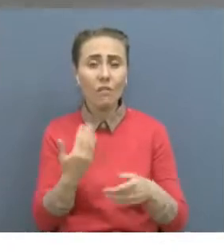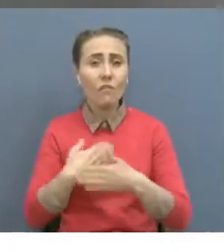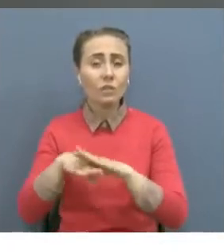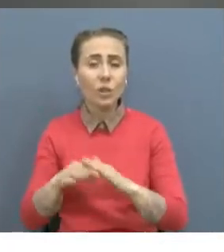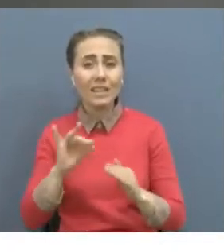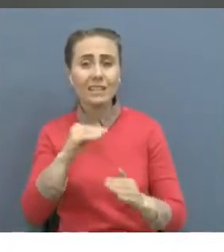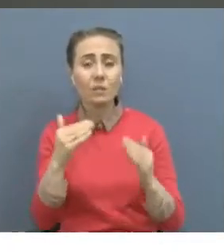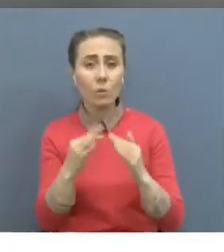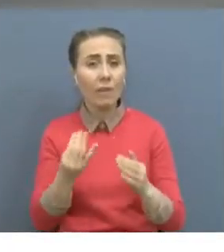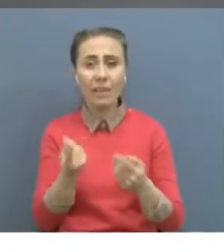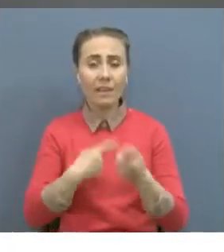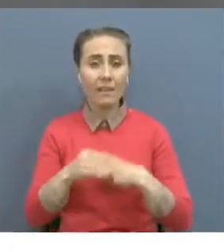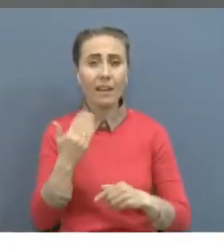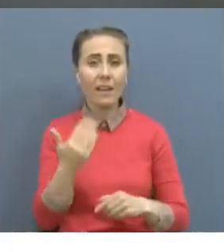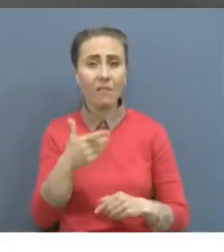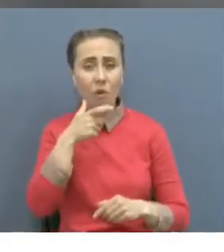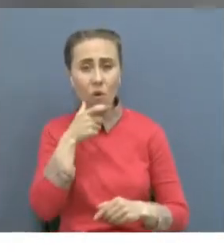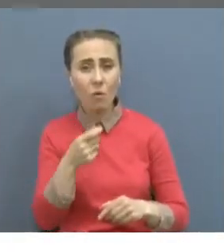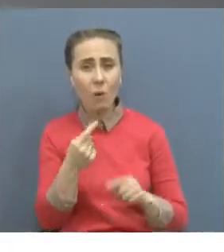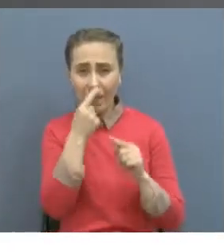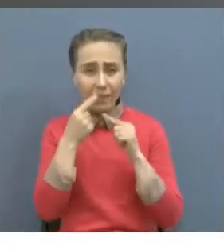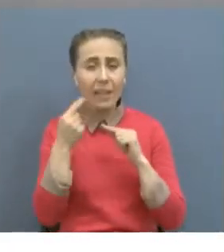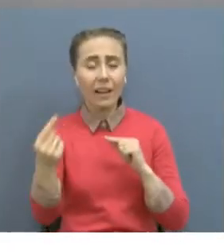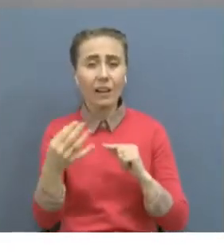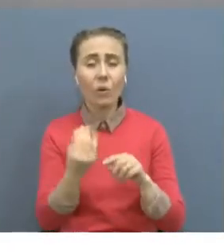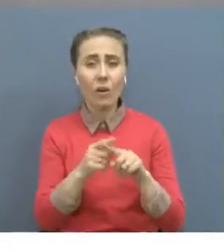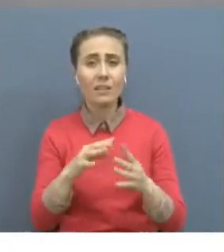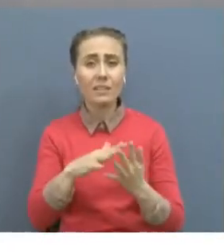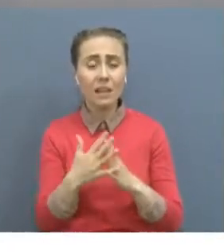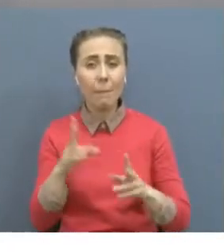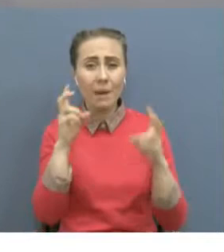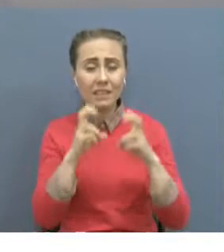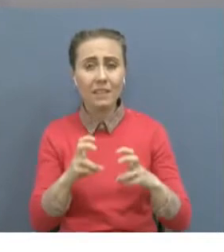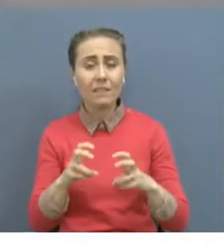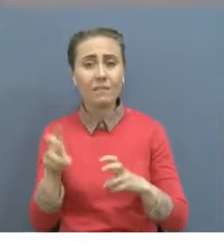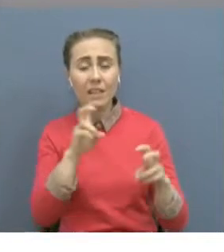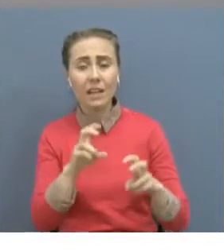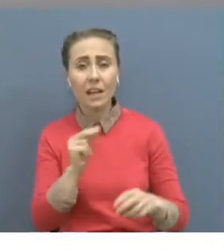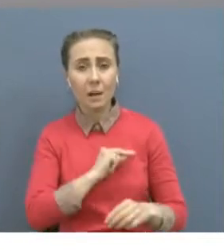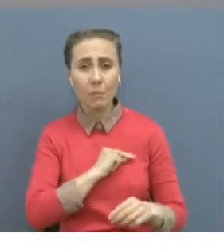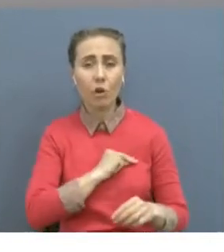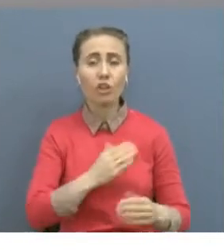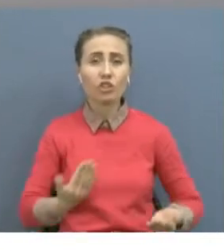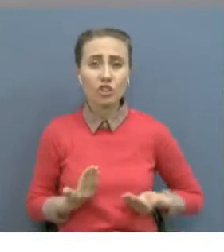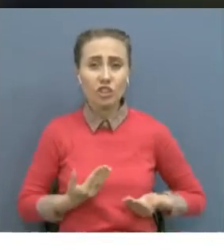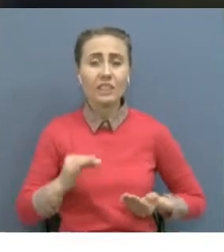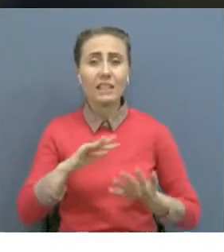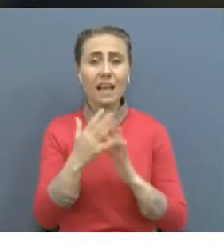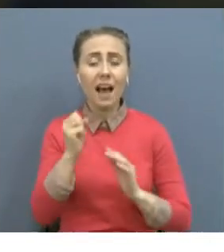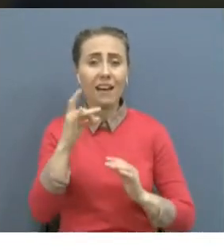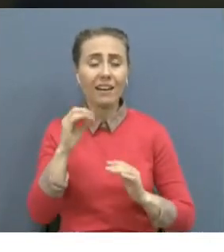қайта оралмаған оның аяқ кейімі ауыл үргесіндегі өзен маңынан табылды. Зестіру ұшараларына арықта олының тұрғындары